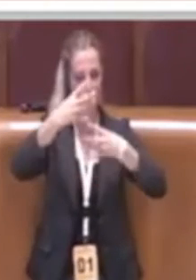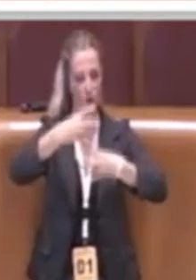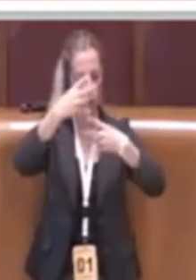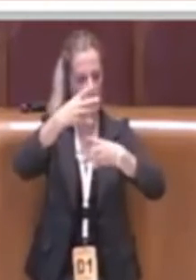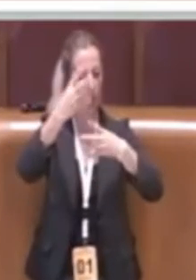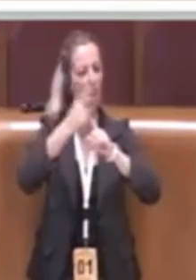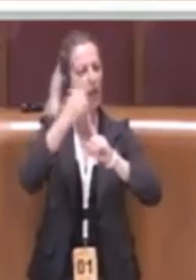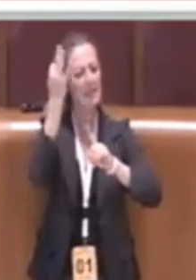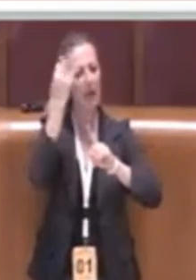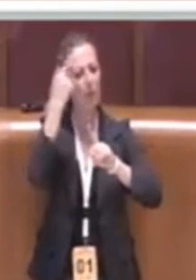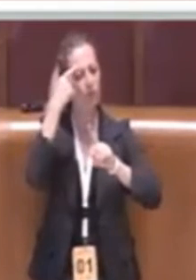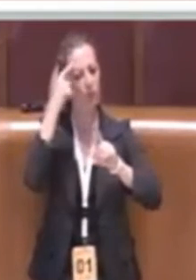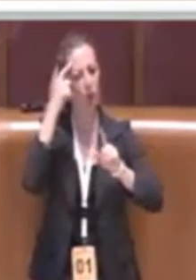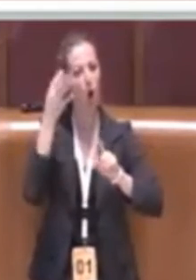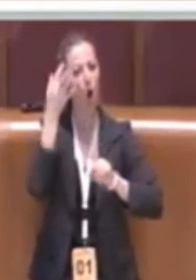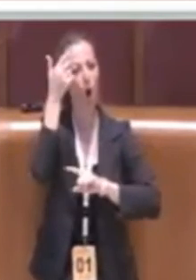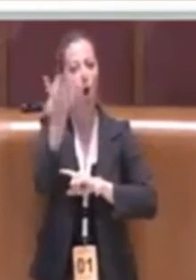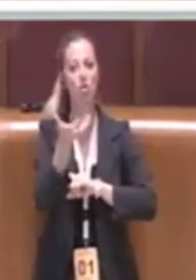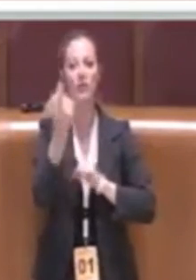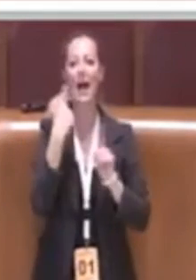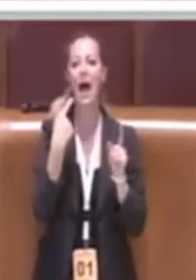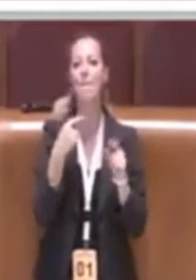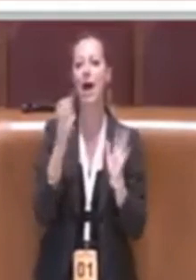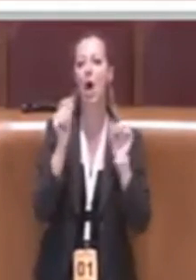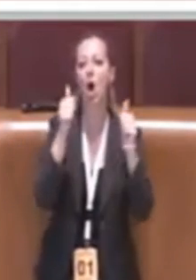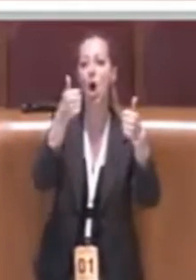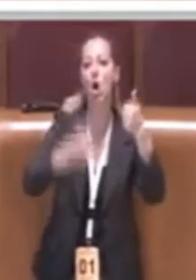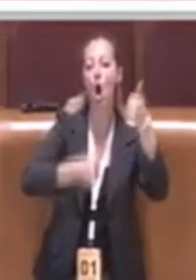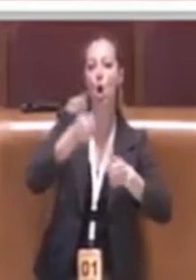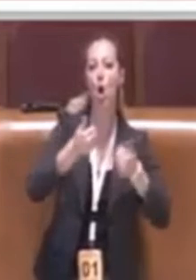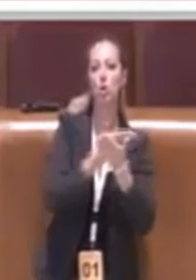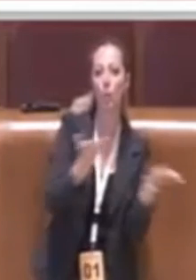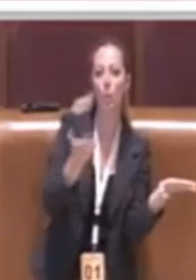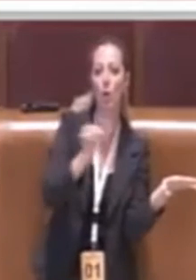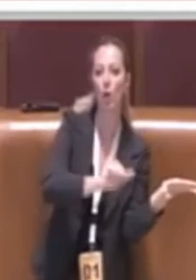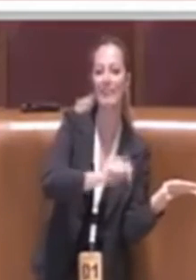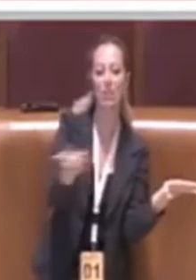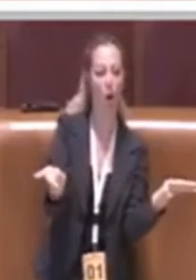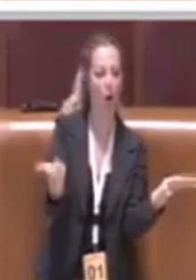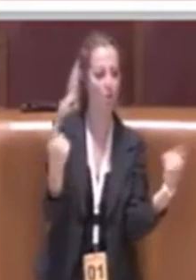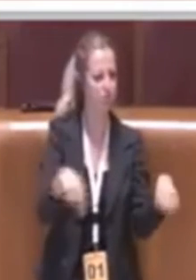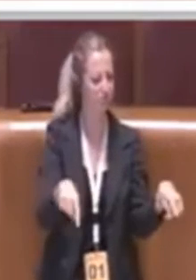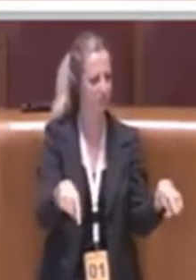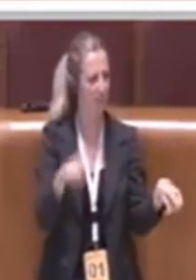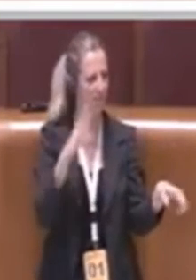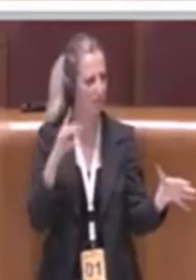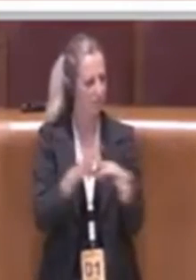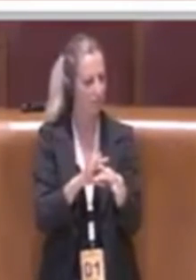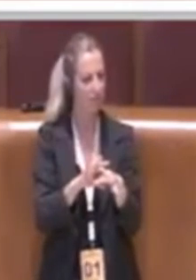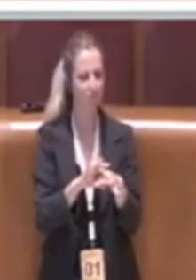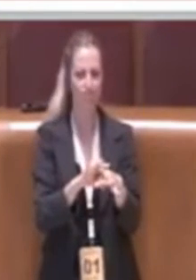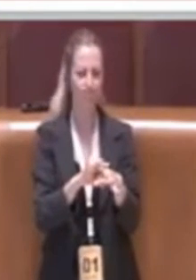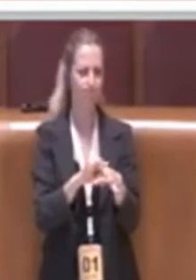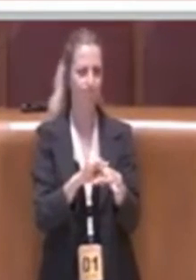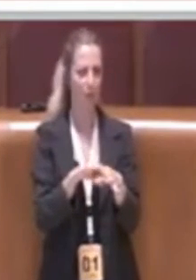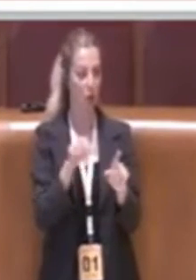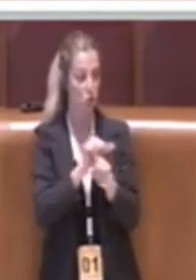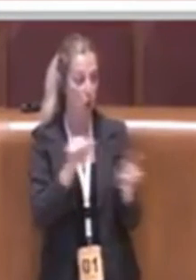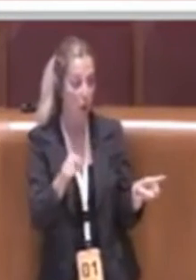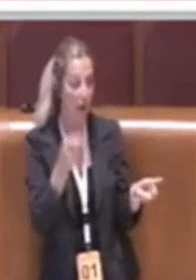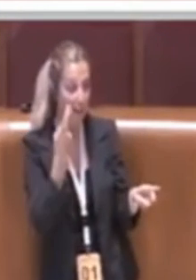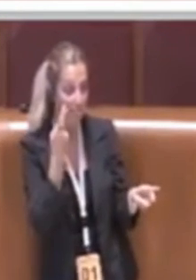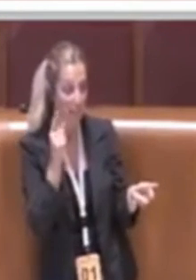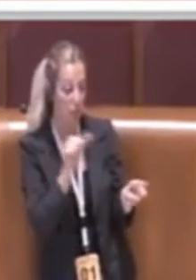concetto di ma era un concorso pubblico o non era un concorso pubblico. Allora, la